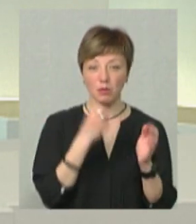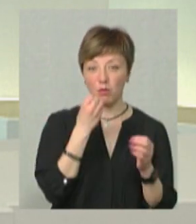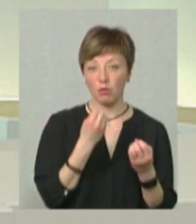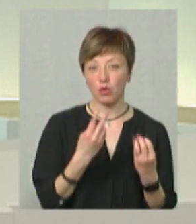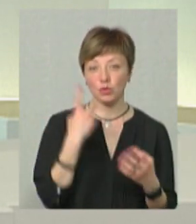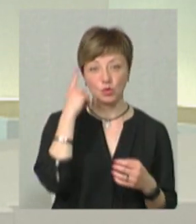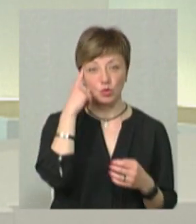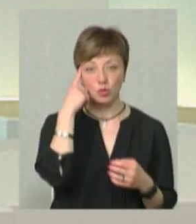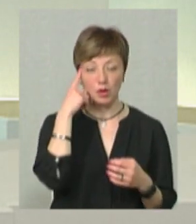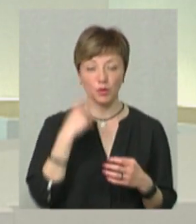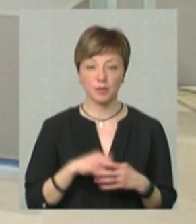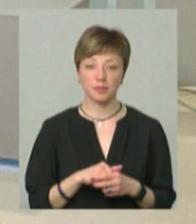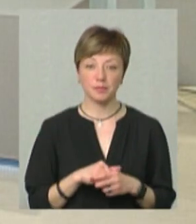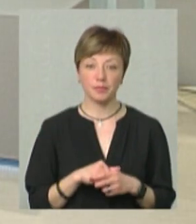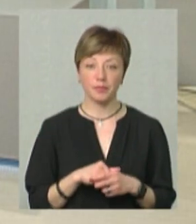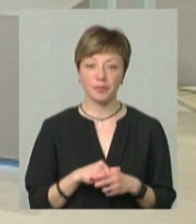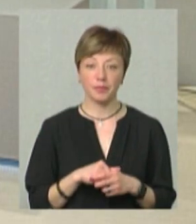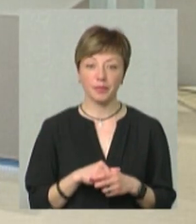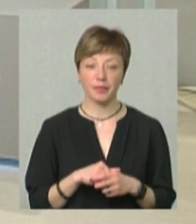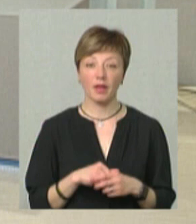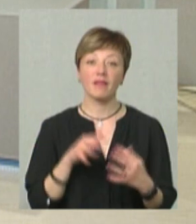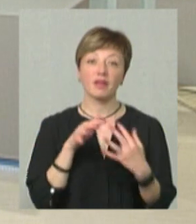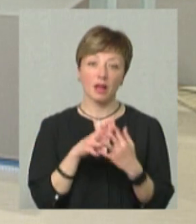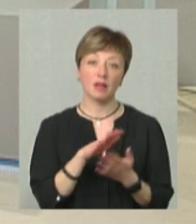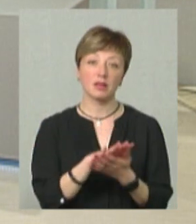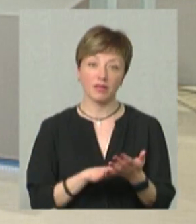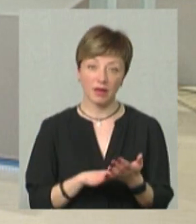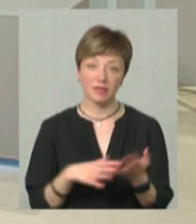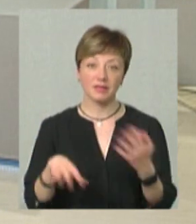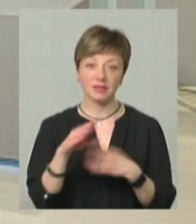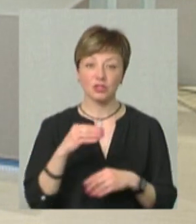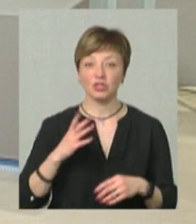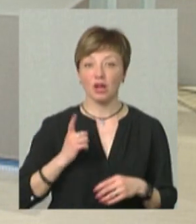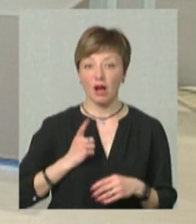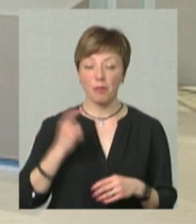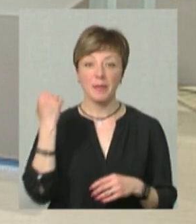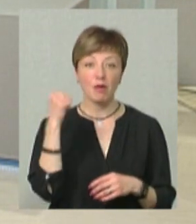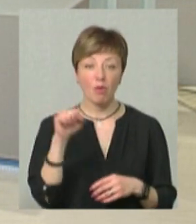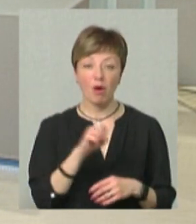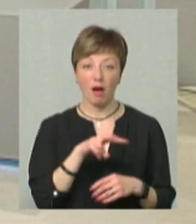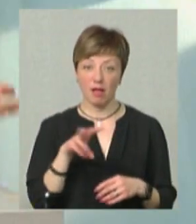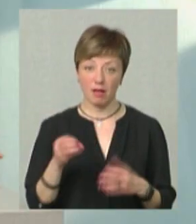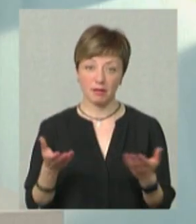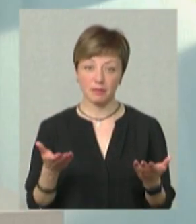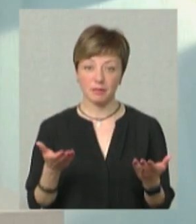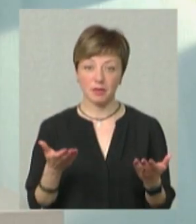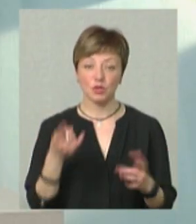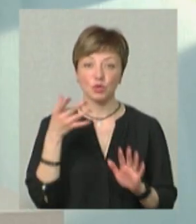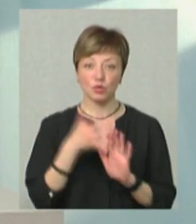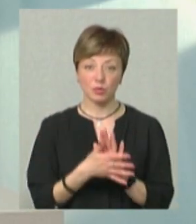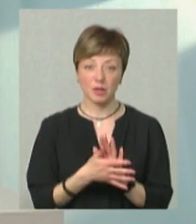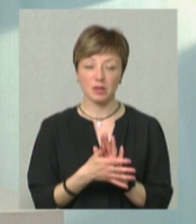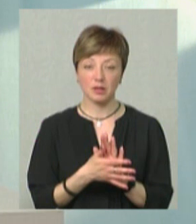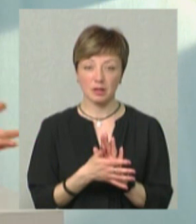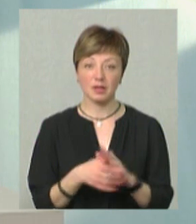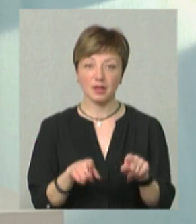ну, думають. Ну, власне, війна триває. Ми все дуже чекаємо перемоги, але, ну, зрозумілі